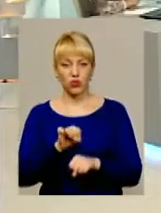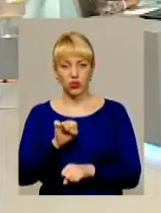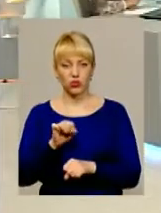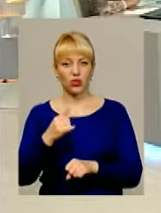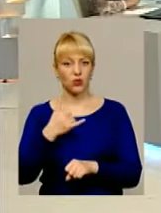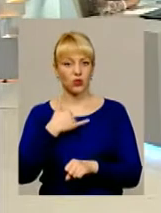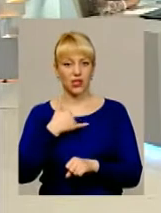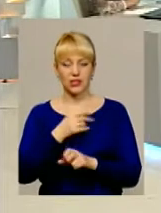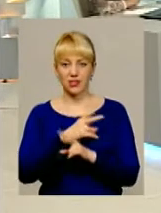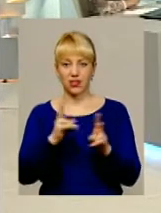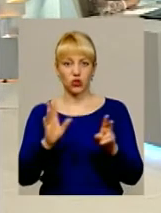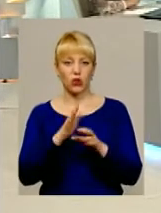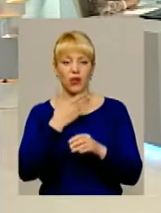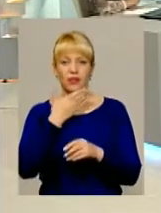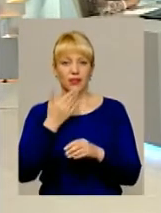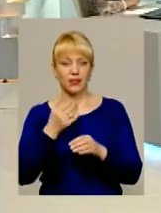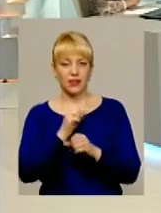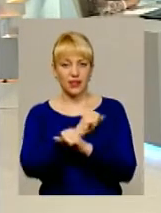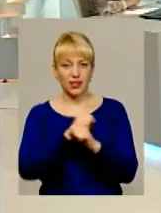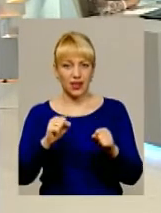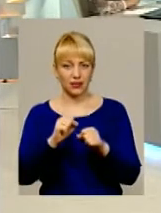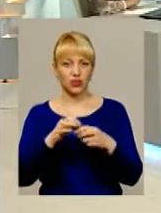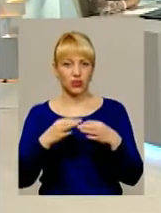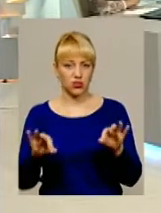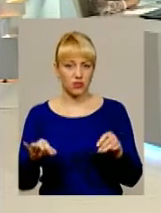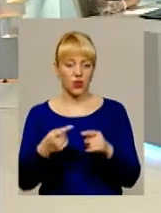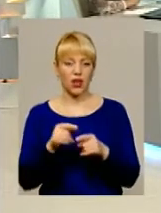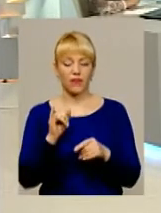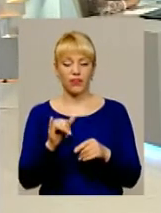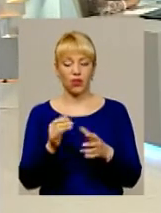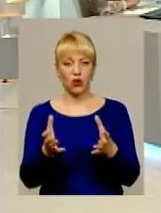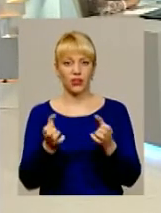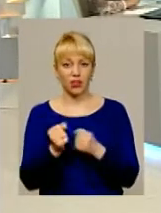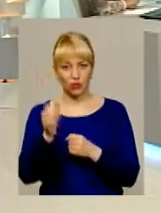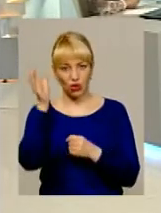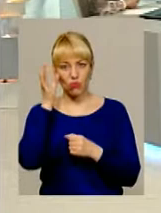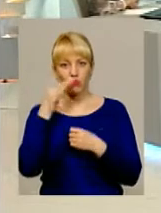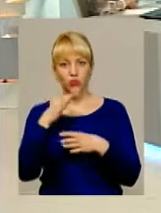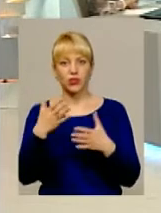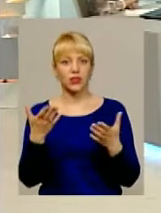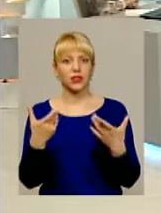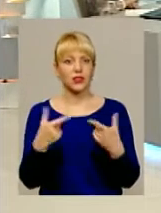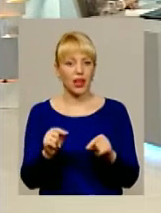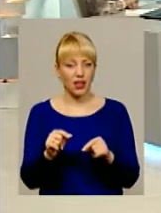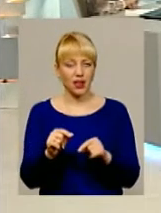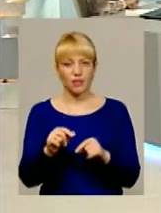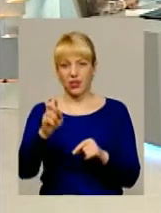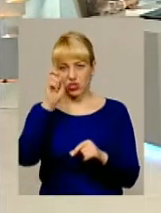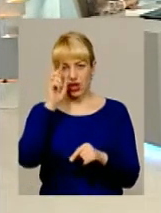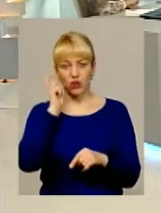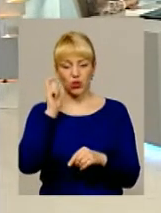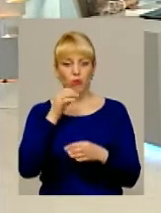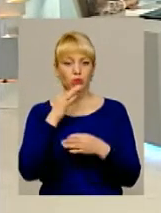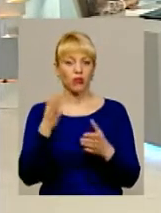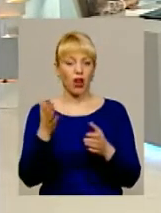ніхто не дозволяв, і право отримати освіту будь-де в державі України, в будь-якому навчальному закладі,